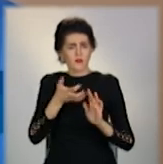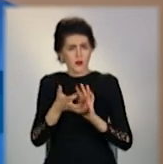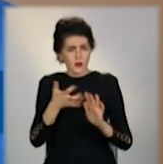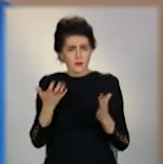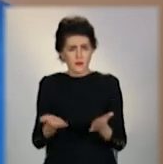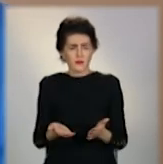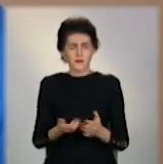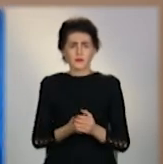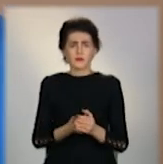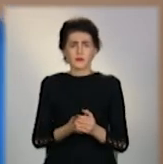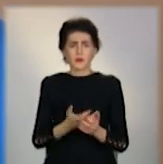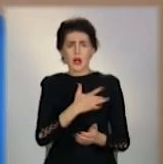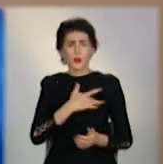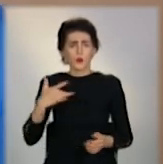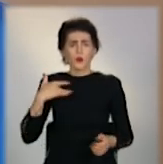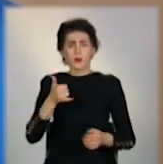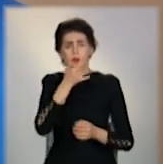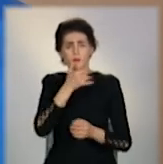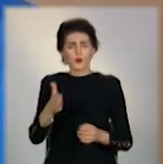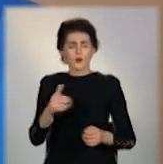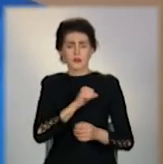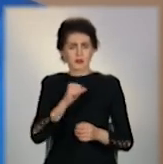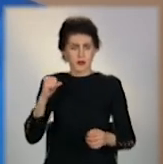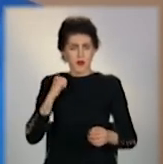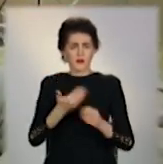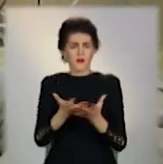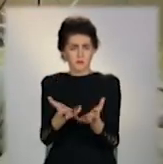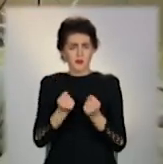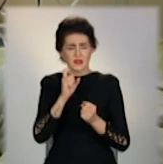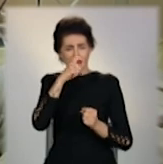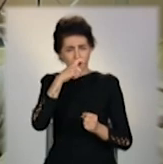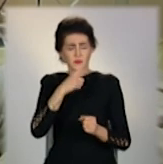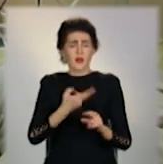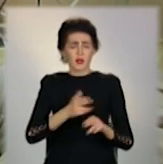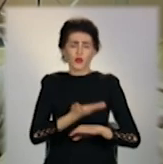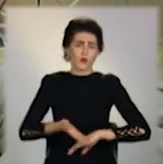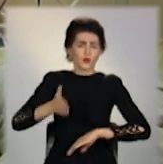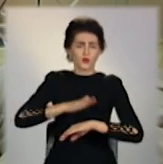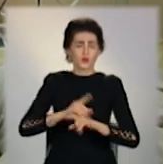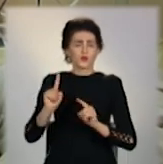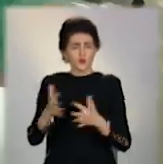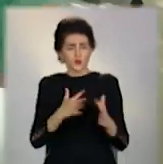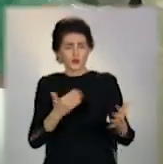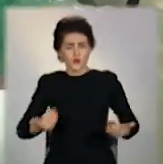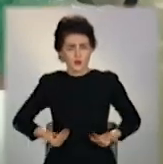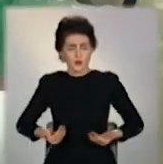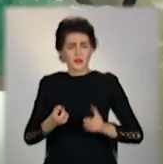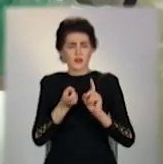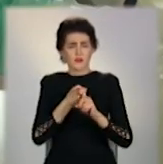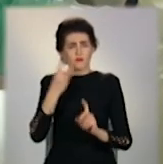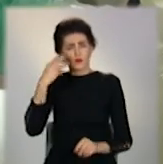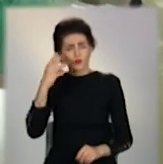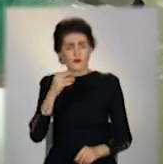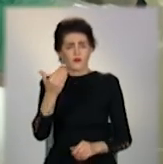Тобто легені не можуть засвоювати кисень. У найтяжчих випадках життя пацієнтів залежить від сучасного